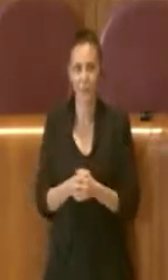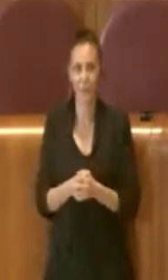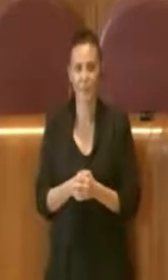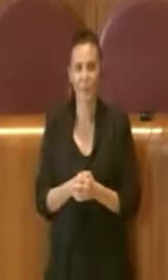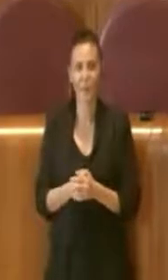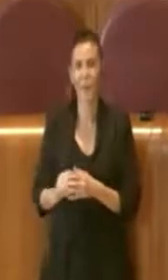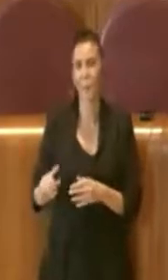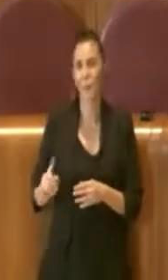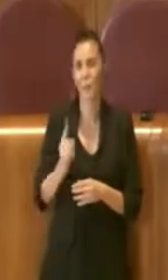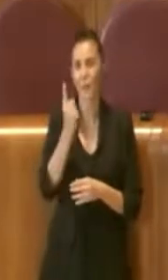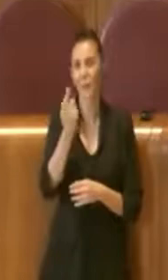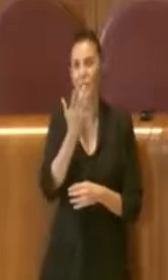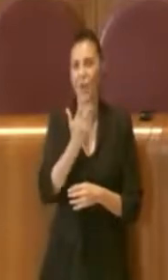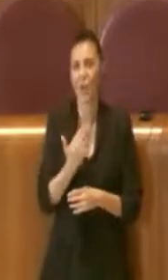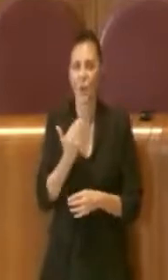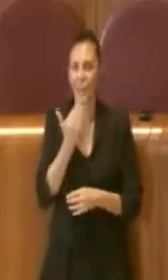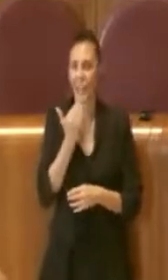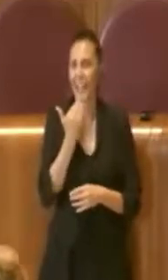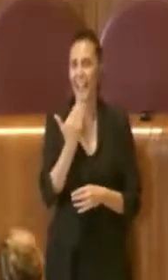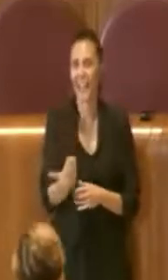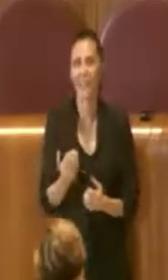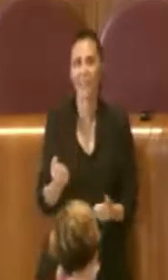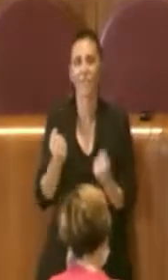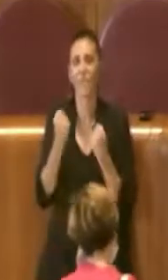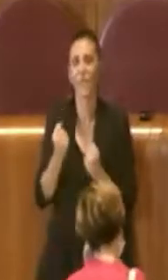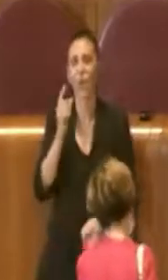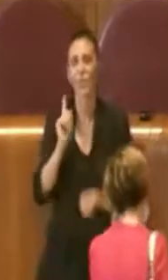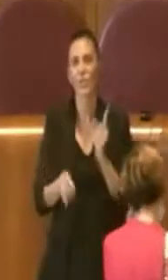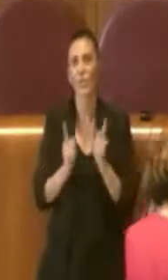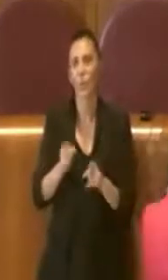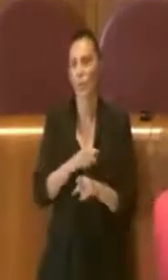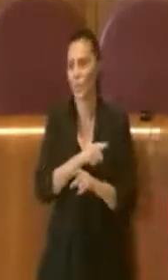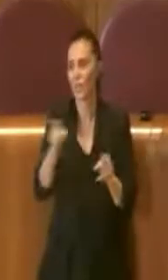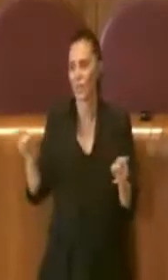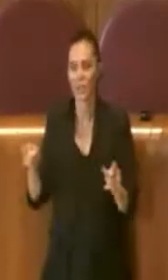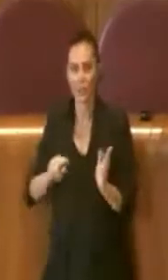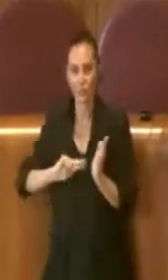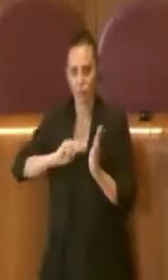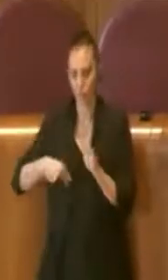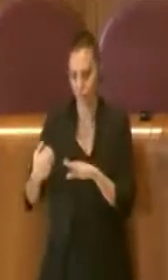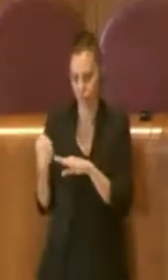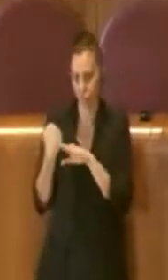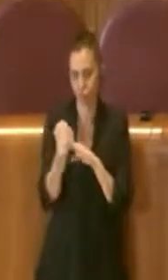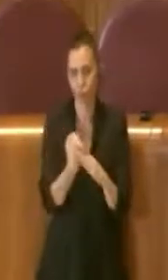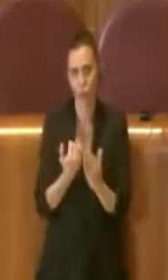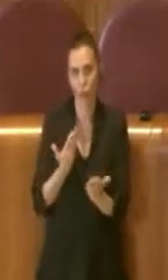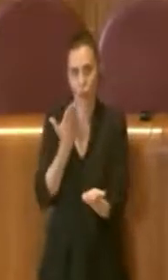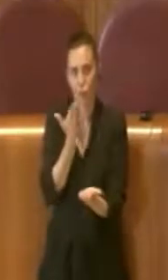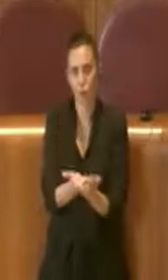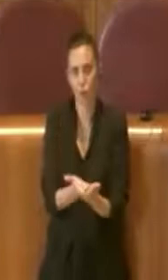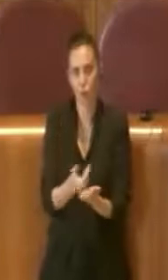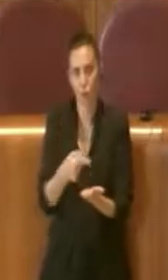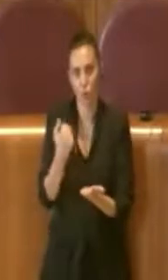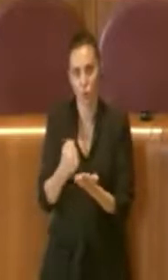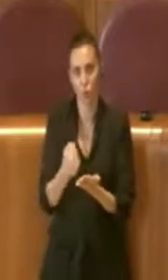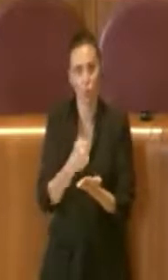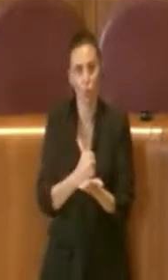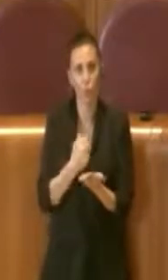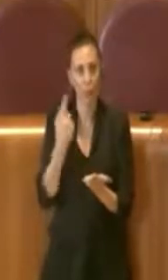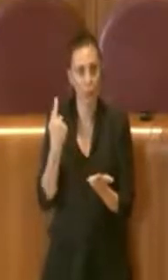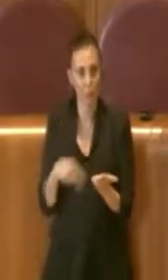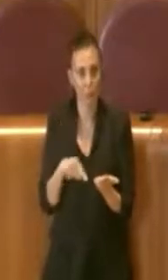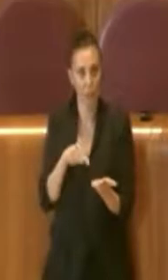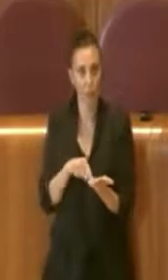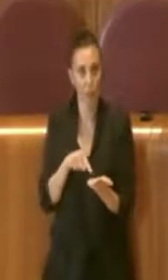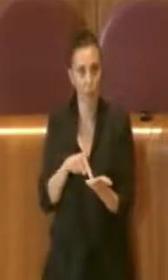intanto vorrei ringraziare tutte le forze politiche che hanno sottoscritto questo documento, è un documento che